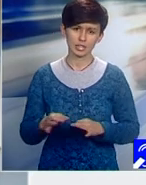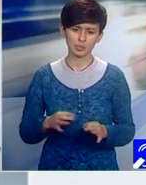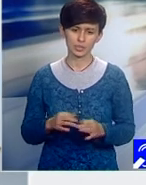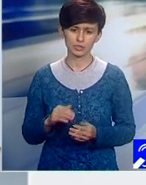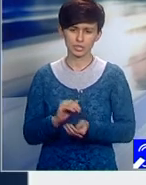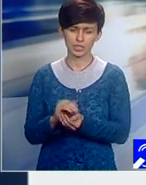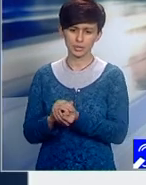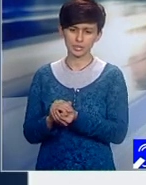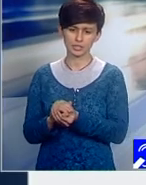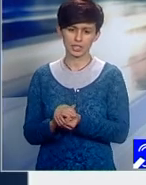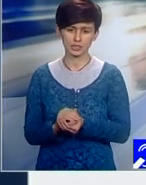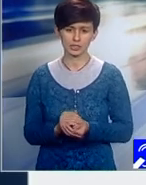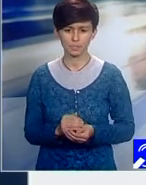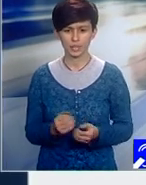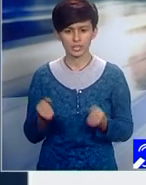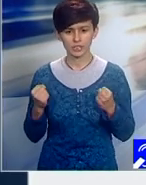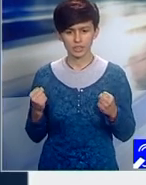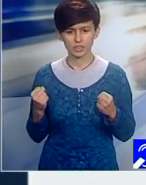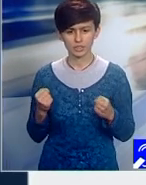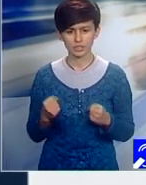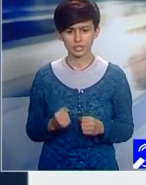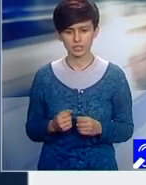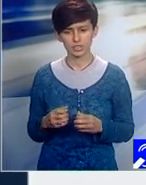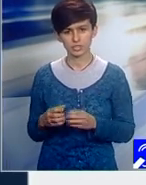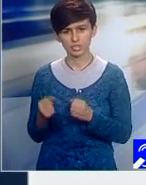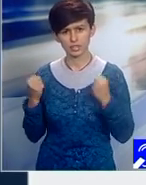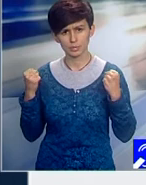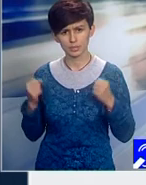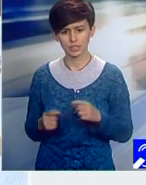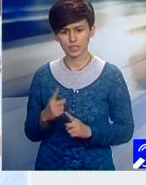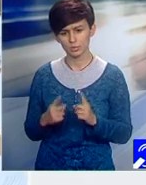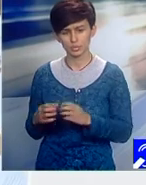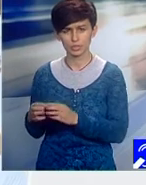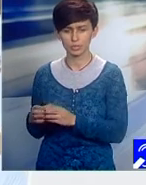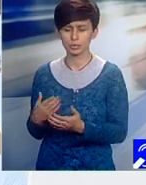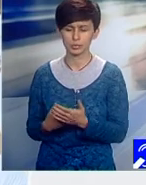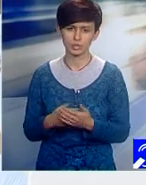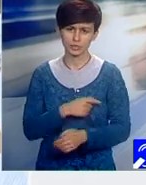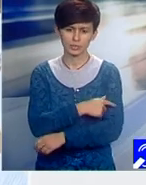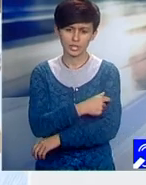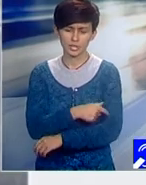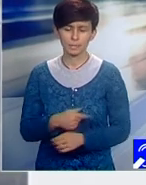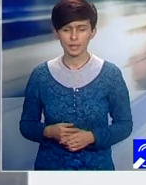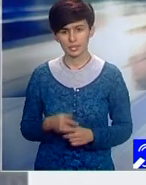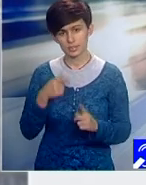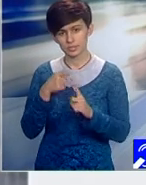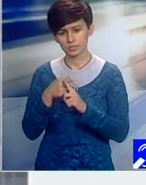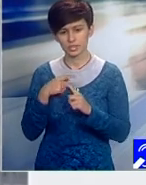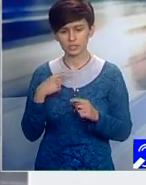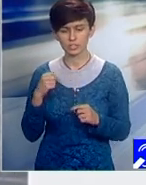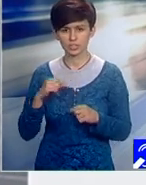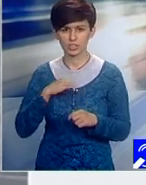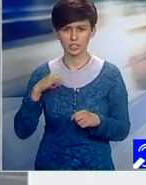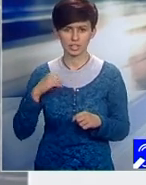păstreze și să consolideze puterea anumitor grupuri asupra spitalelor. Vizată sunt și interesele politice. Șefii